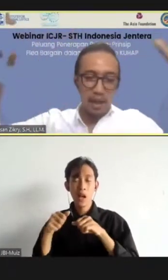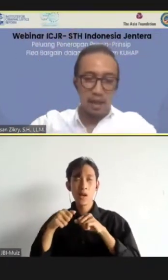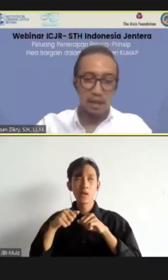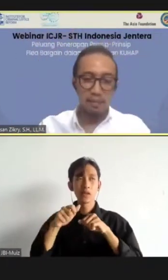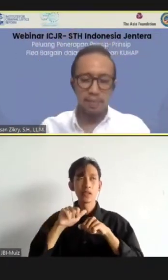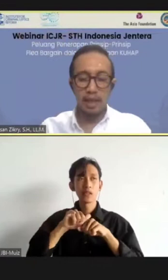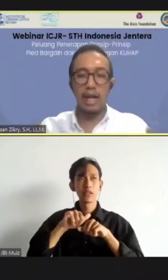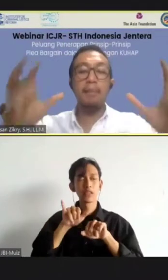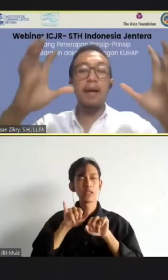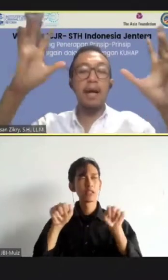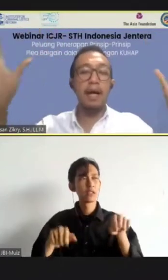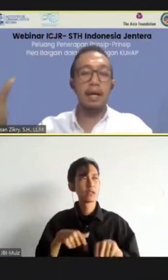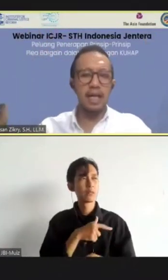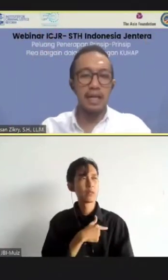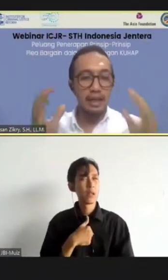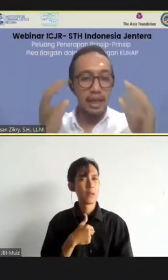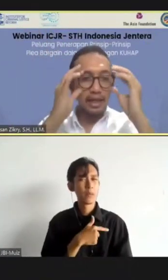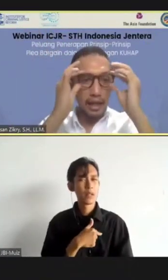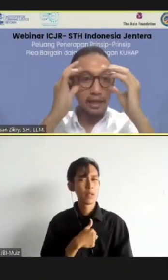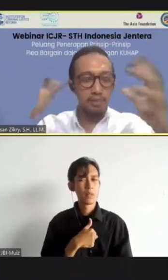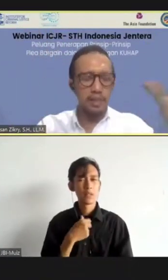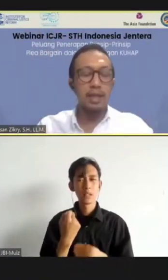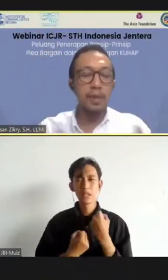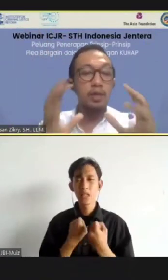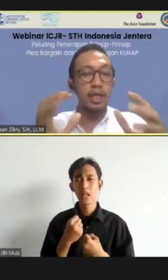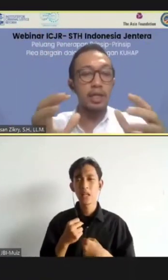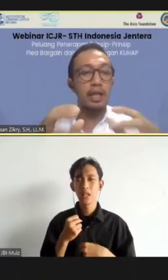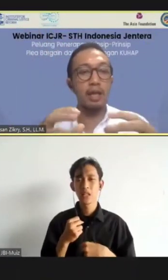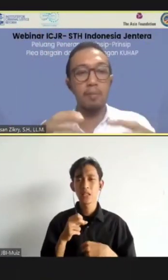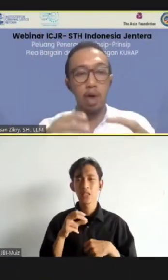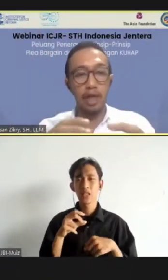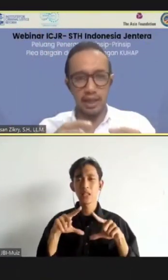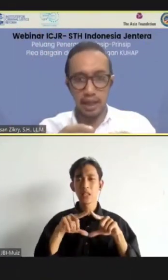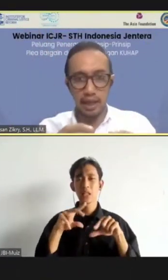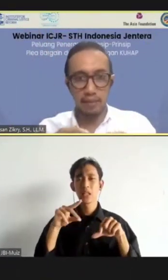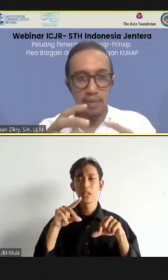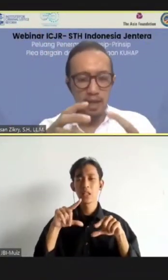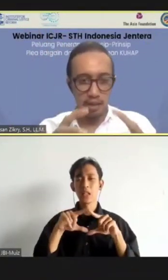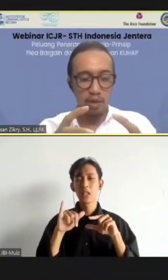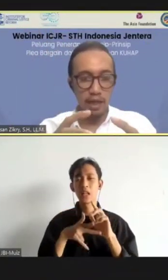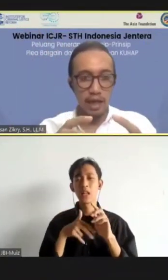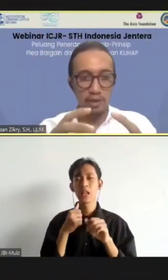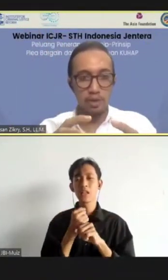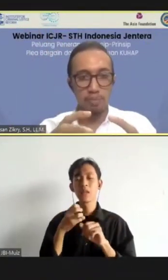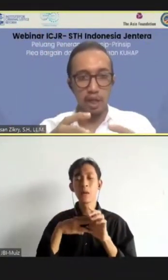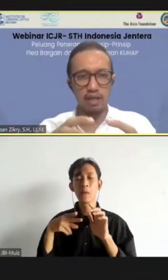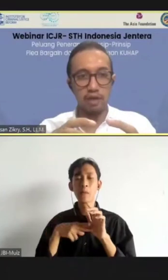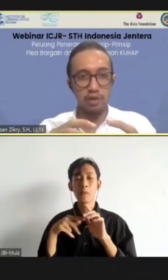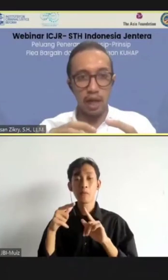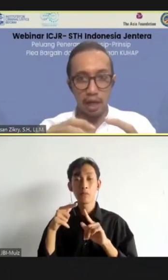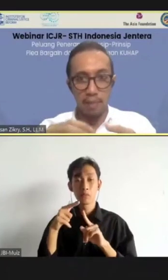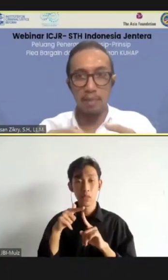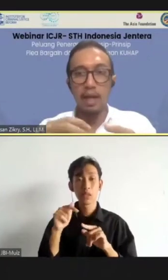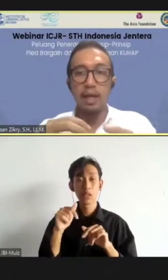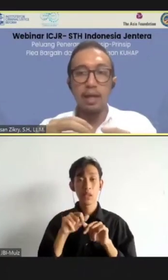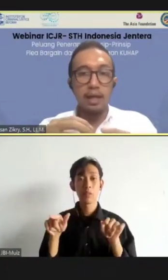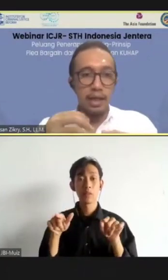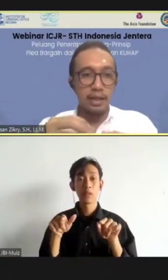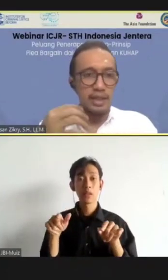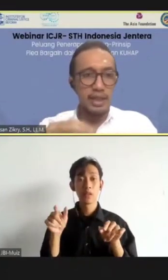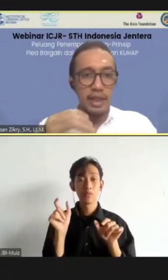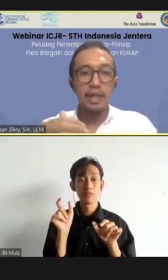nama kegiatannya arrangement, tapi itu dikenal dengan nama Boykin hearing. Itu dari kasus Boykin versus Alabama.